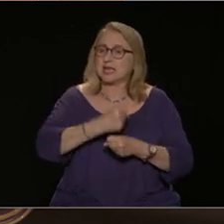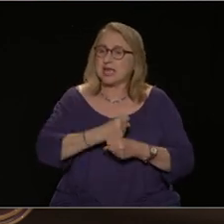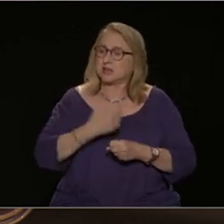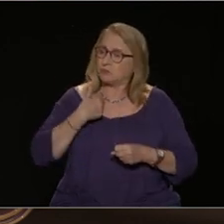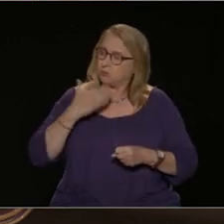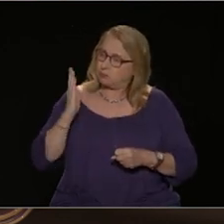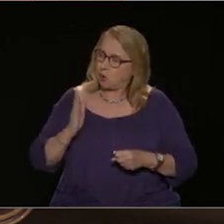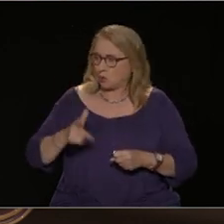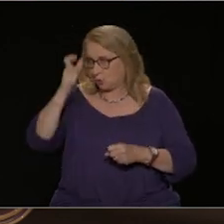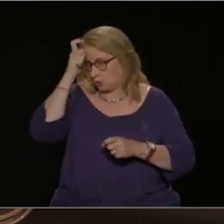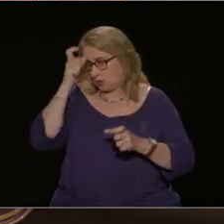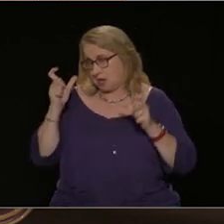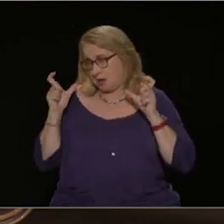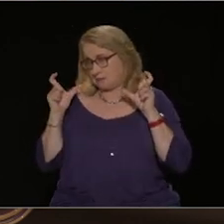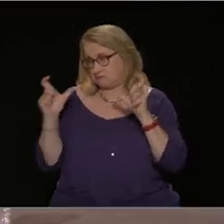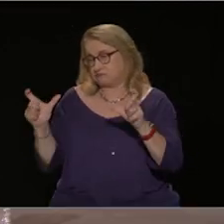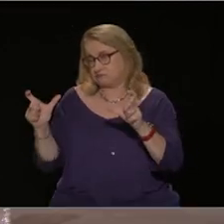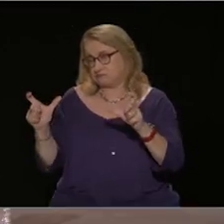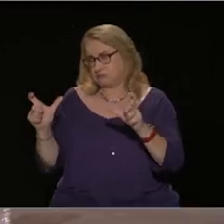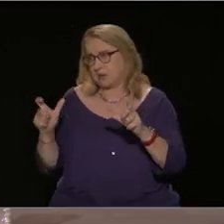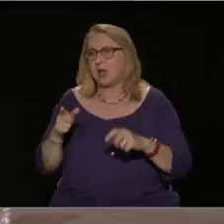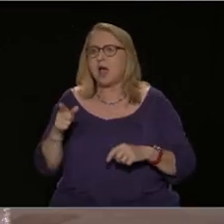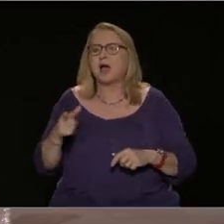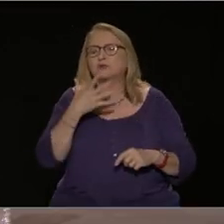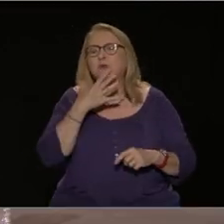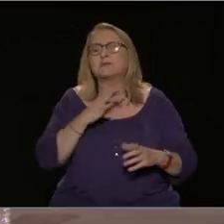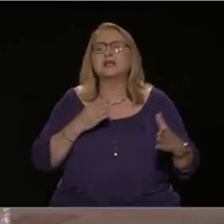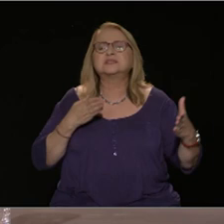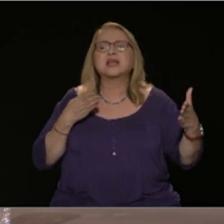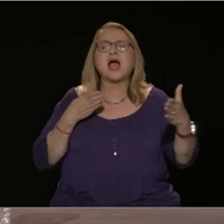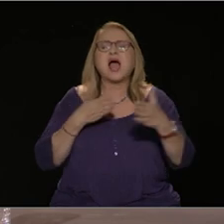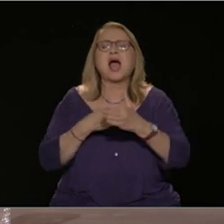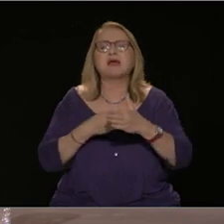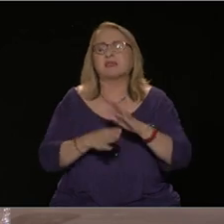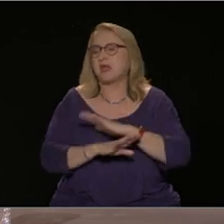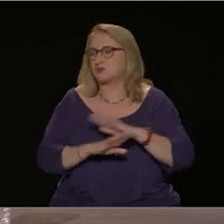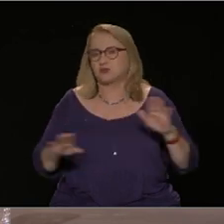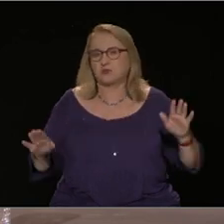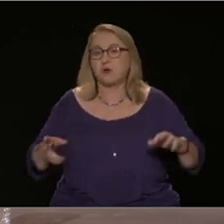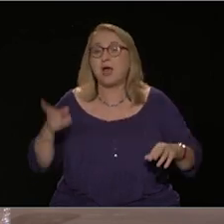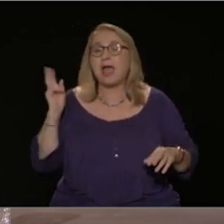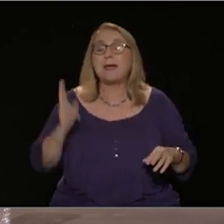Αυτό το πράγμα δεν είναι μόνο αδιέξοδο, είναι και επικίνδυνο.